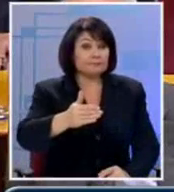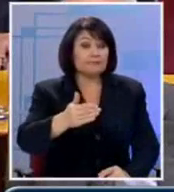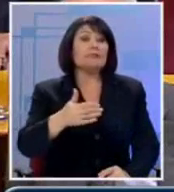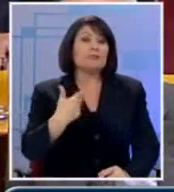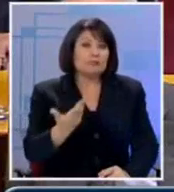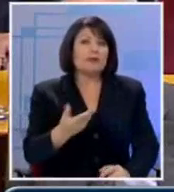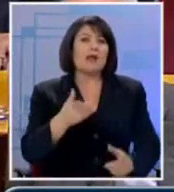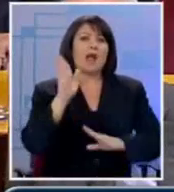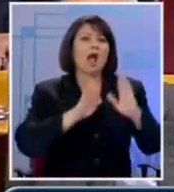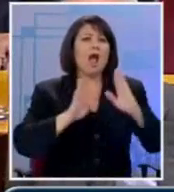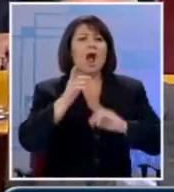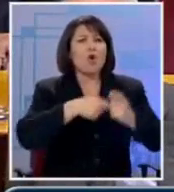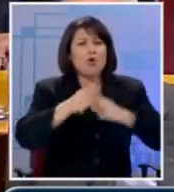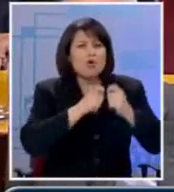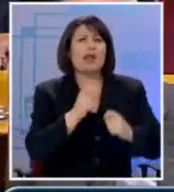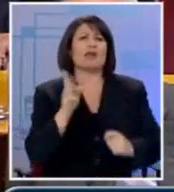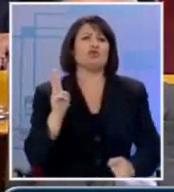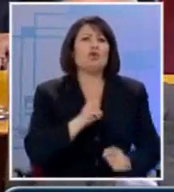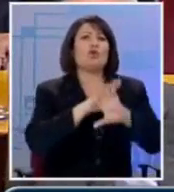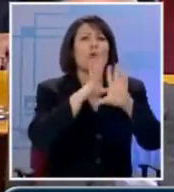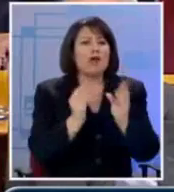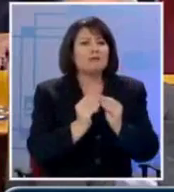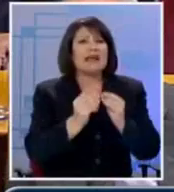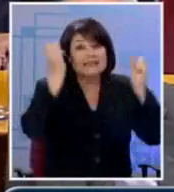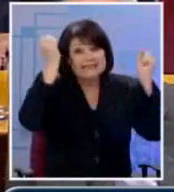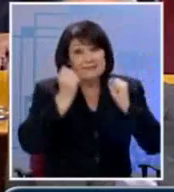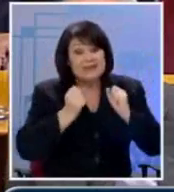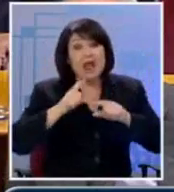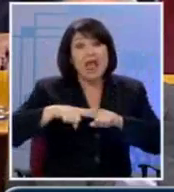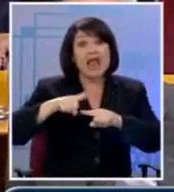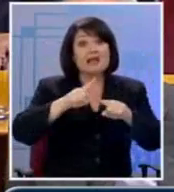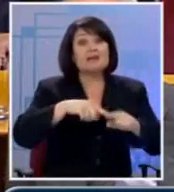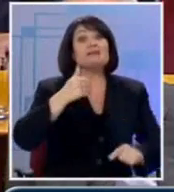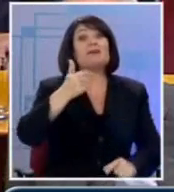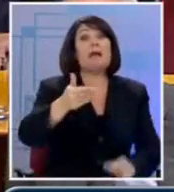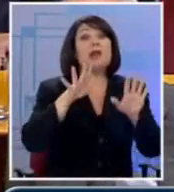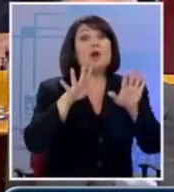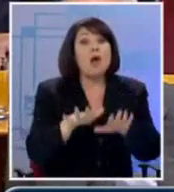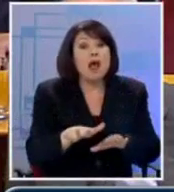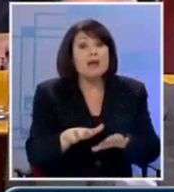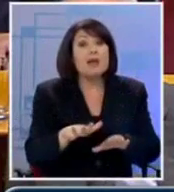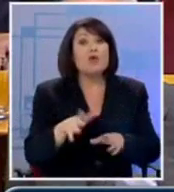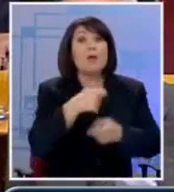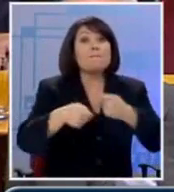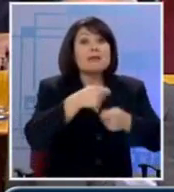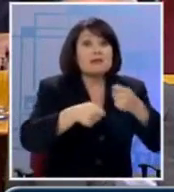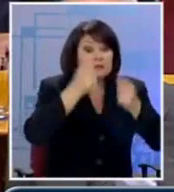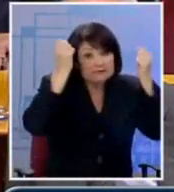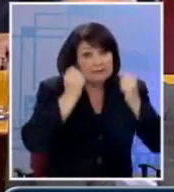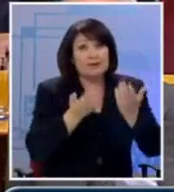και των αγορών. Έβλαψε τον Έλληνα, τις προοπτικές του, τον άνεργο, κάθε επιχείρηση,